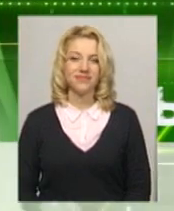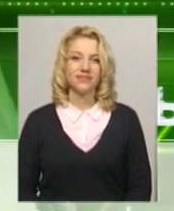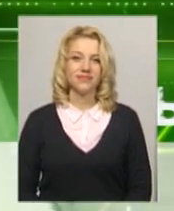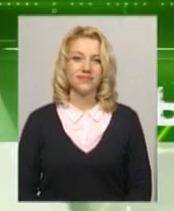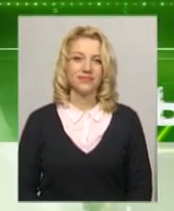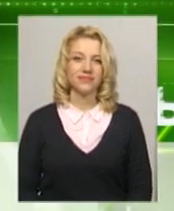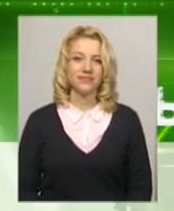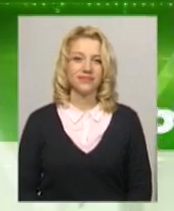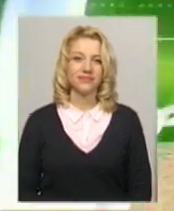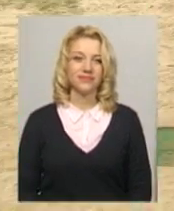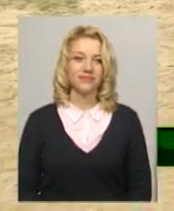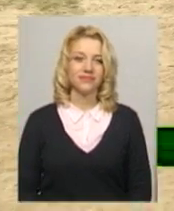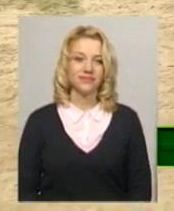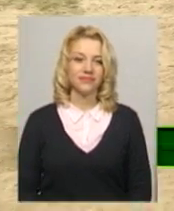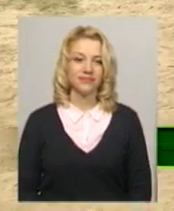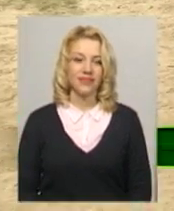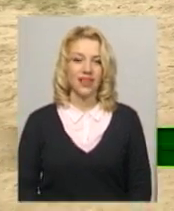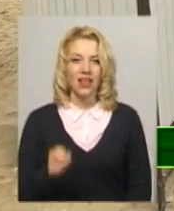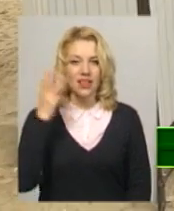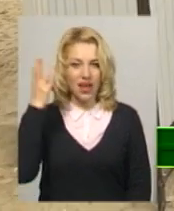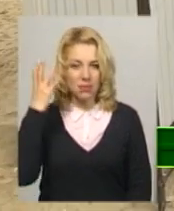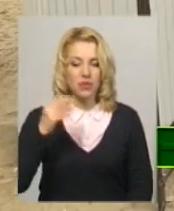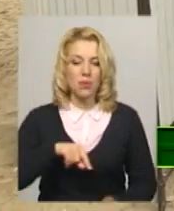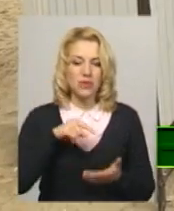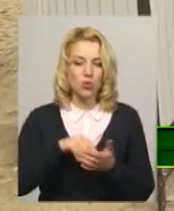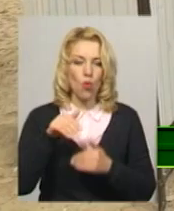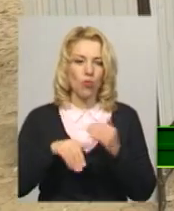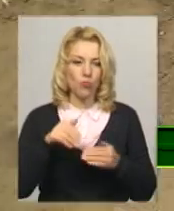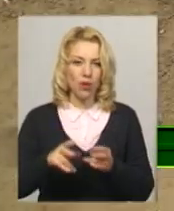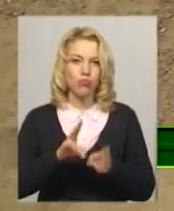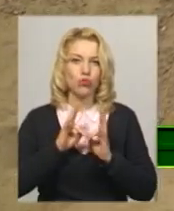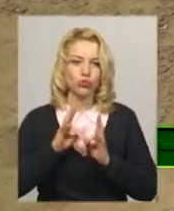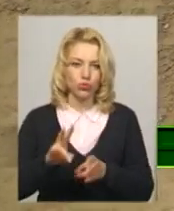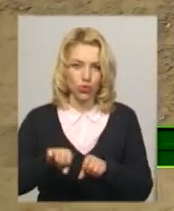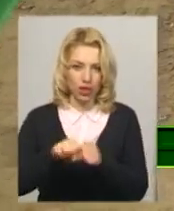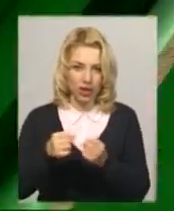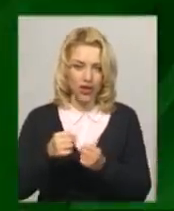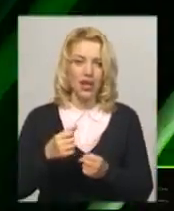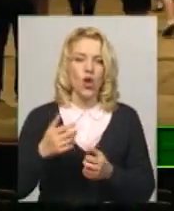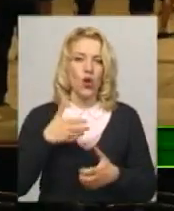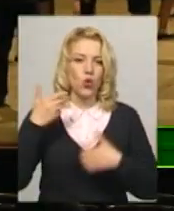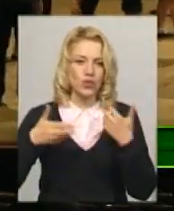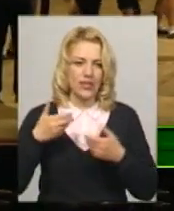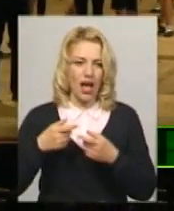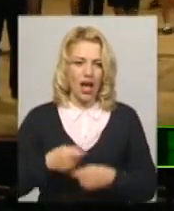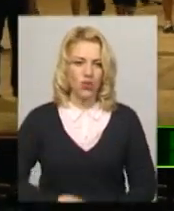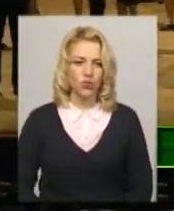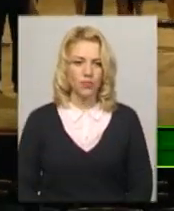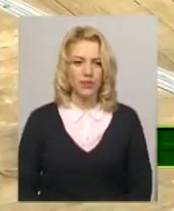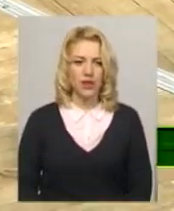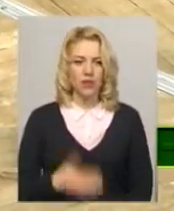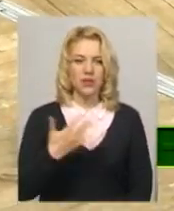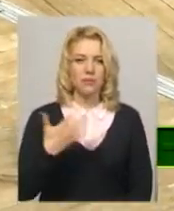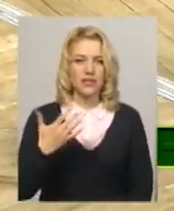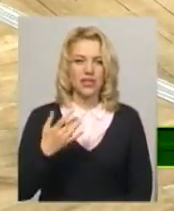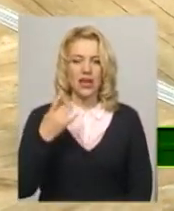Музика На Хмельницькому міському пляжі пошкодили роздягальню. 55-річний